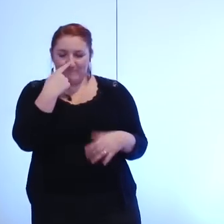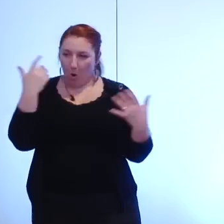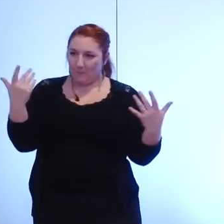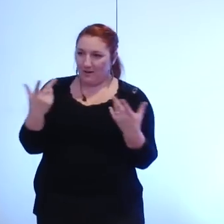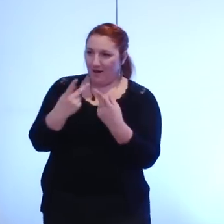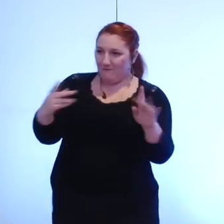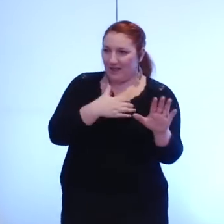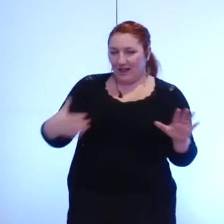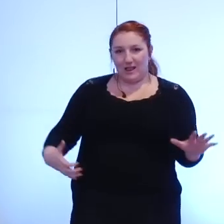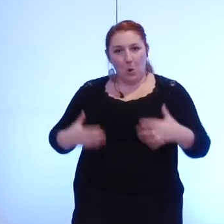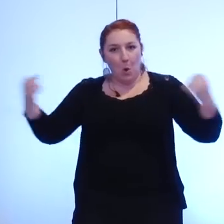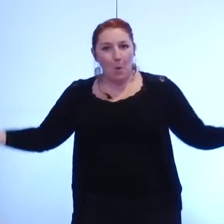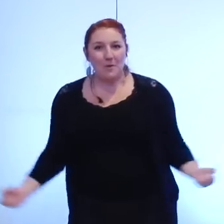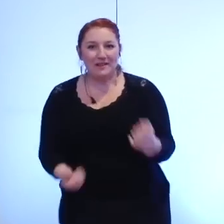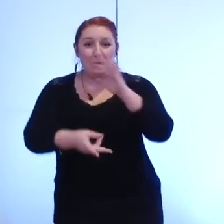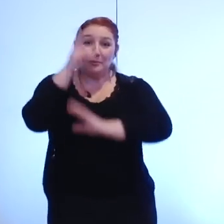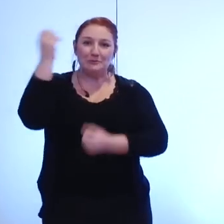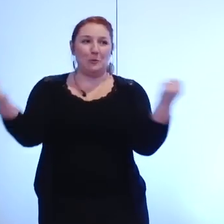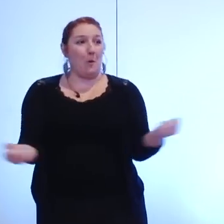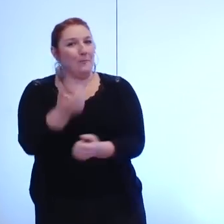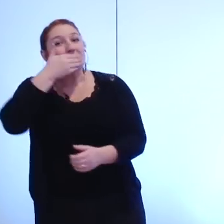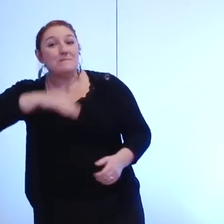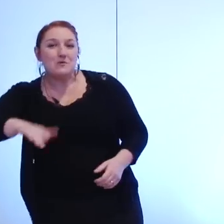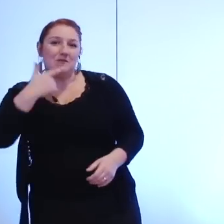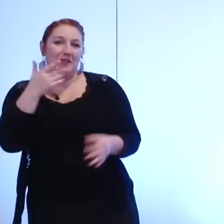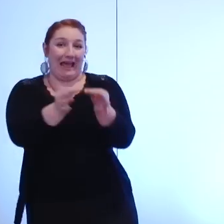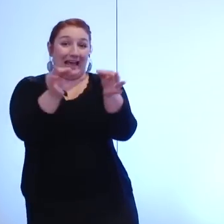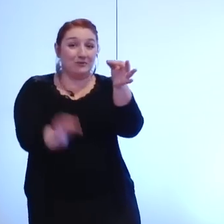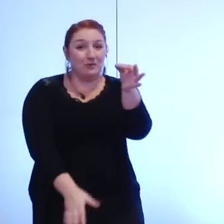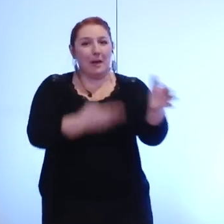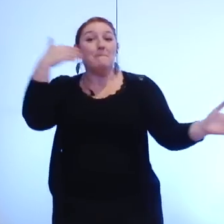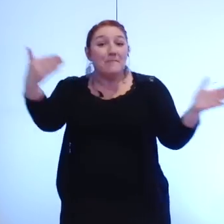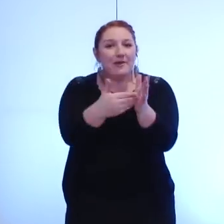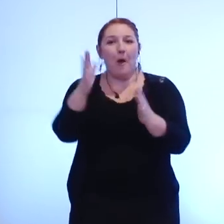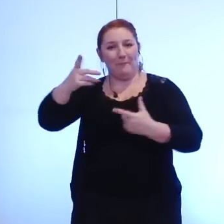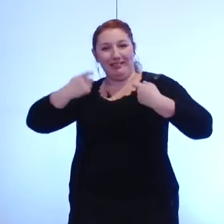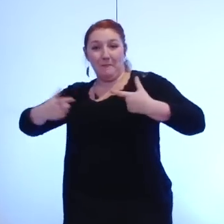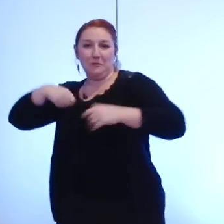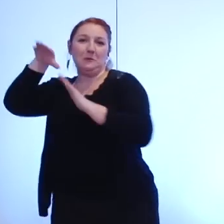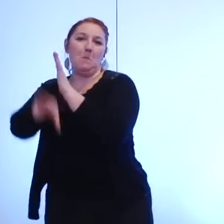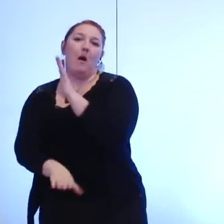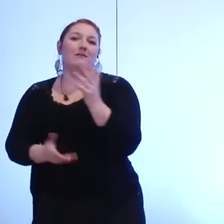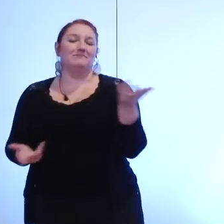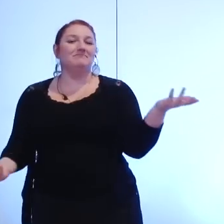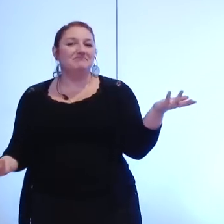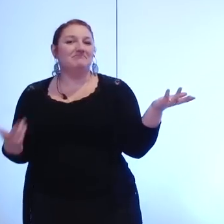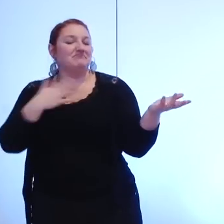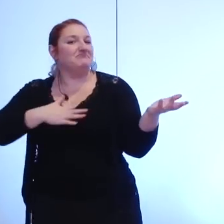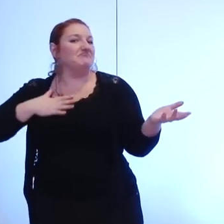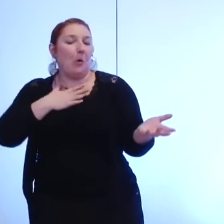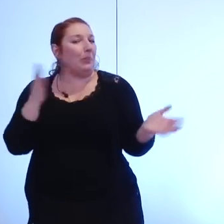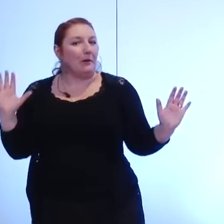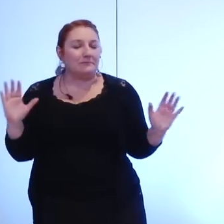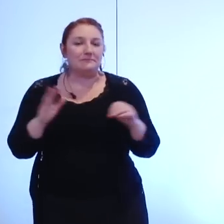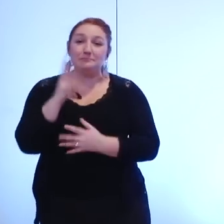mieux qu'avant. C'est donc que l'on fait mieux en termes de résultats avec moins de dépenses. Et je m'en réjouis. Peut-être qu'il y a